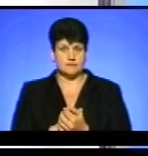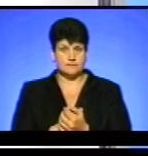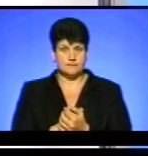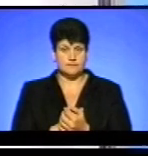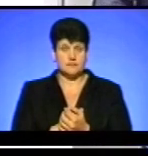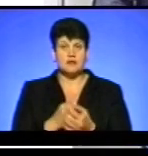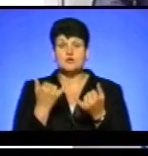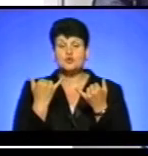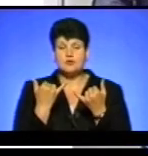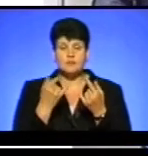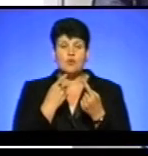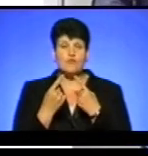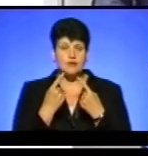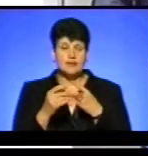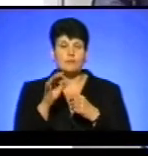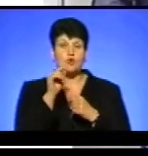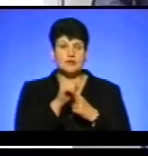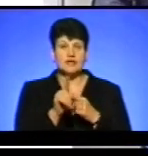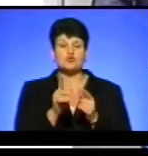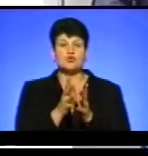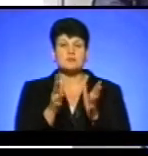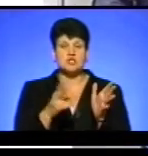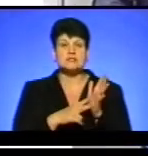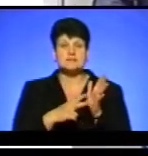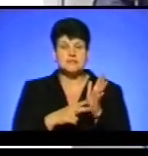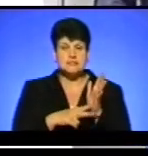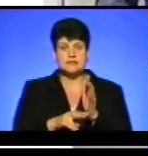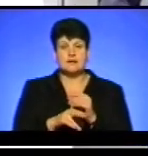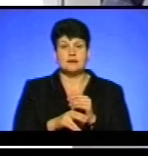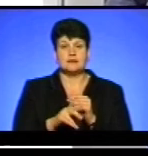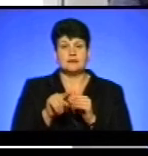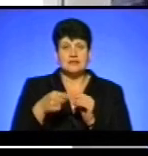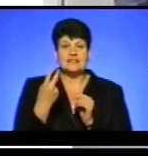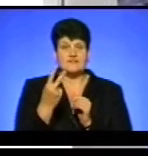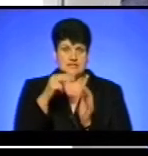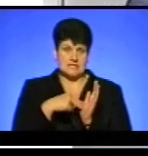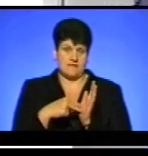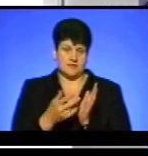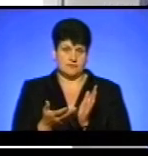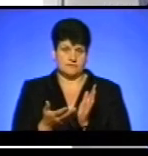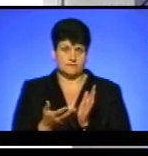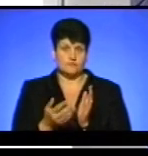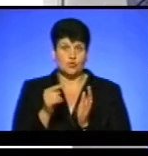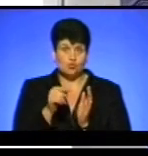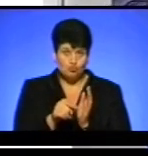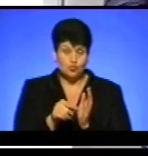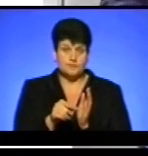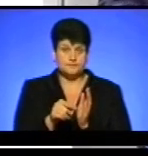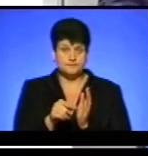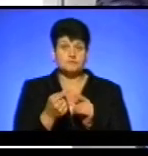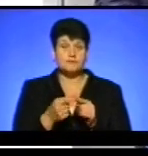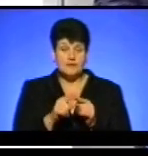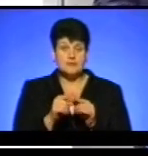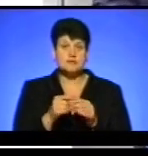цей момент. Ми сьогодні говорили про те, що в них більше 72 ставки. Тому, і десь, власне, ця